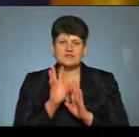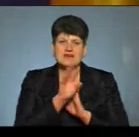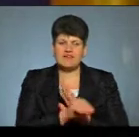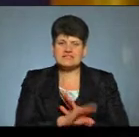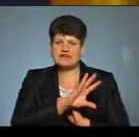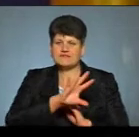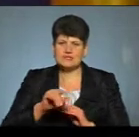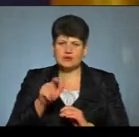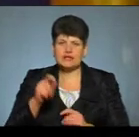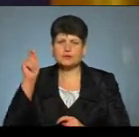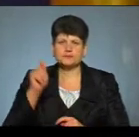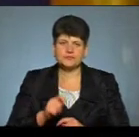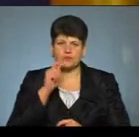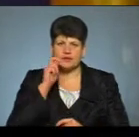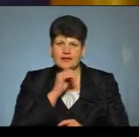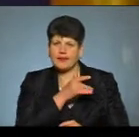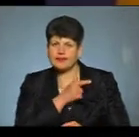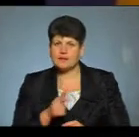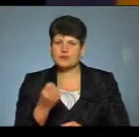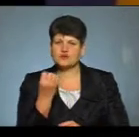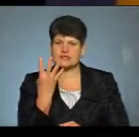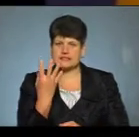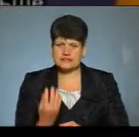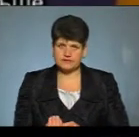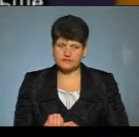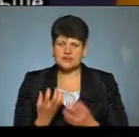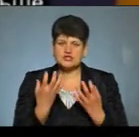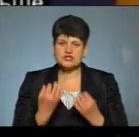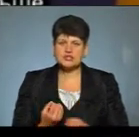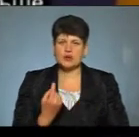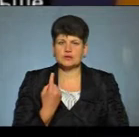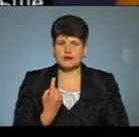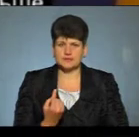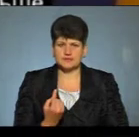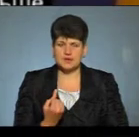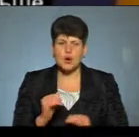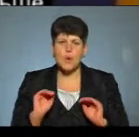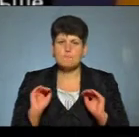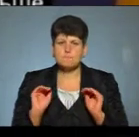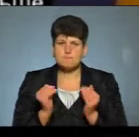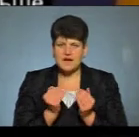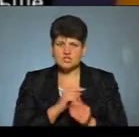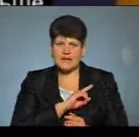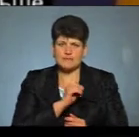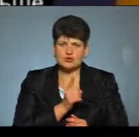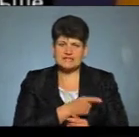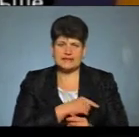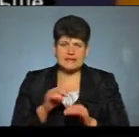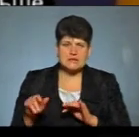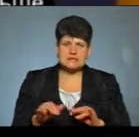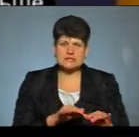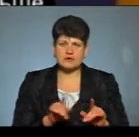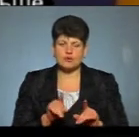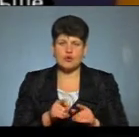прибувають в Україну терміном на 14 днів. Ще одне обмеження і посилення заходів по